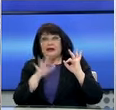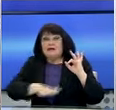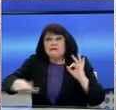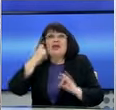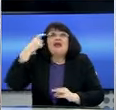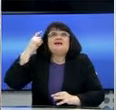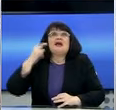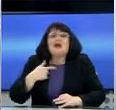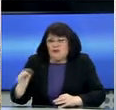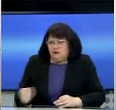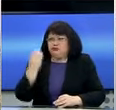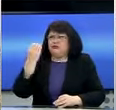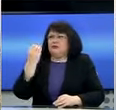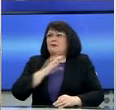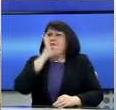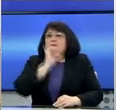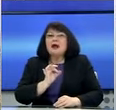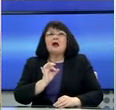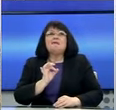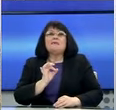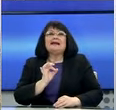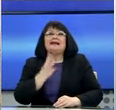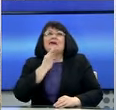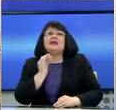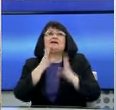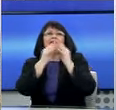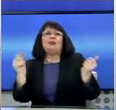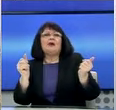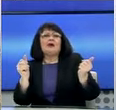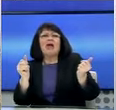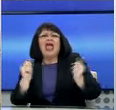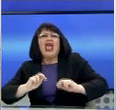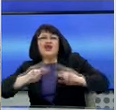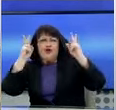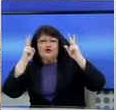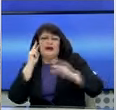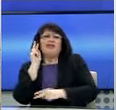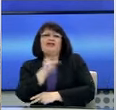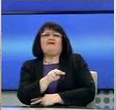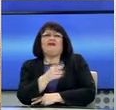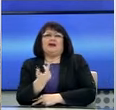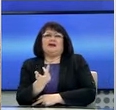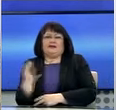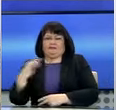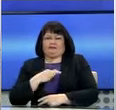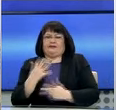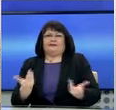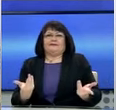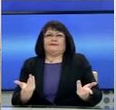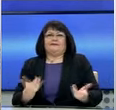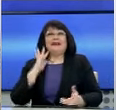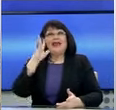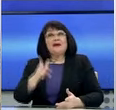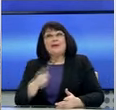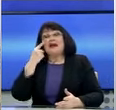νερά. Απέναντι σε έναν πραγματικά αόρατο εχθρό. Γι' αυτό και καθημερινά αξιολογούμε και τις επιχειρησιακές μας